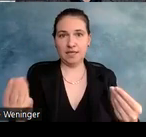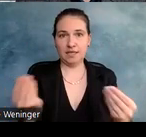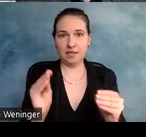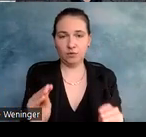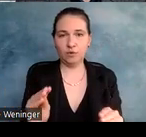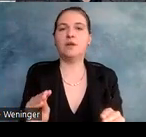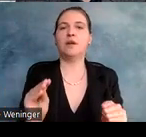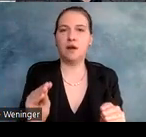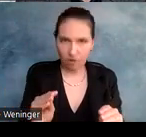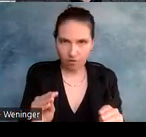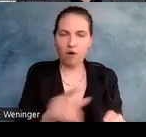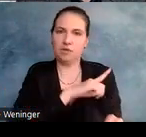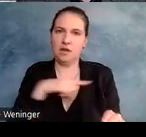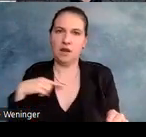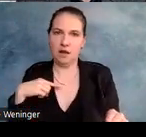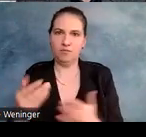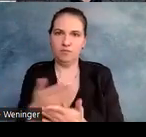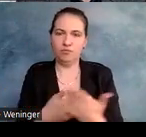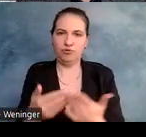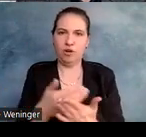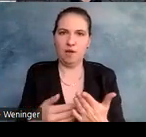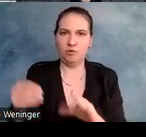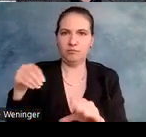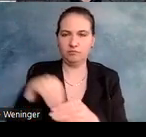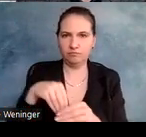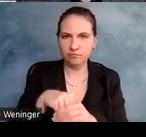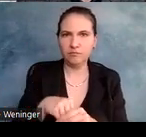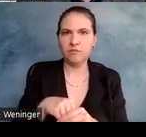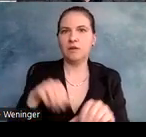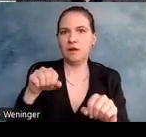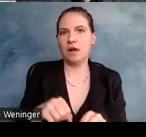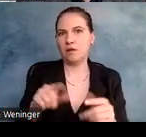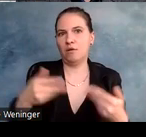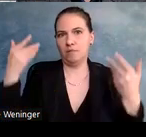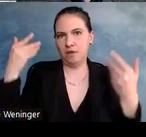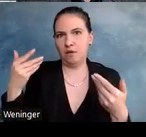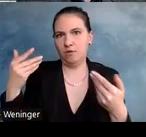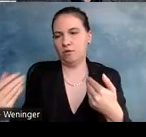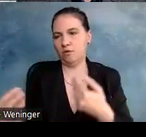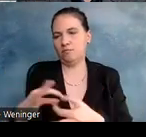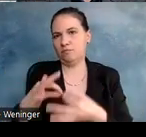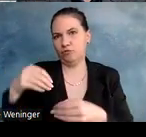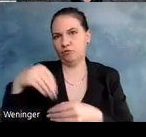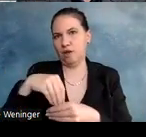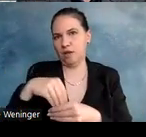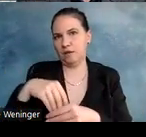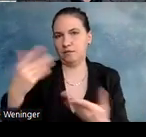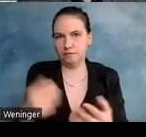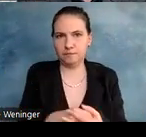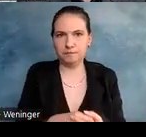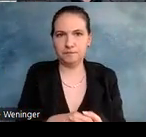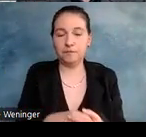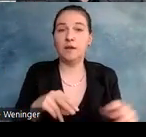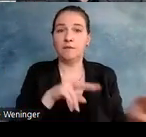hat man auch gleichzeitig eine lange Beschreibung, die man auch irgendwo noch als Transkript hinterlegen kann. Vorteil des Videos ist, ich